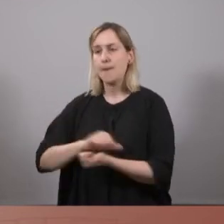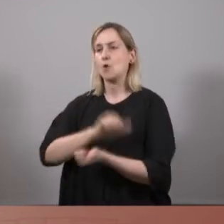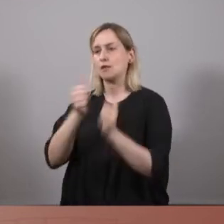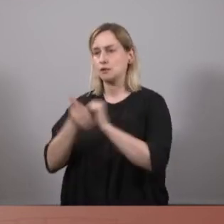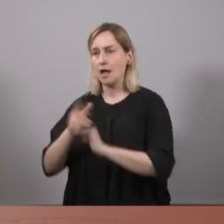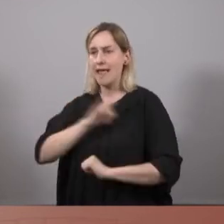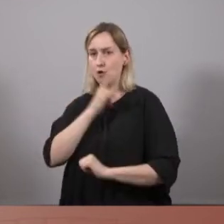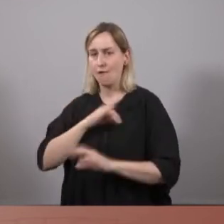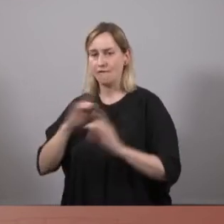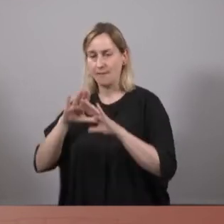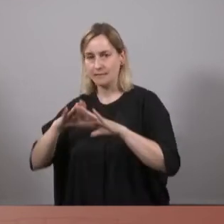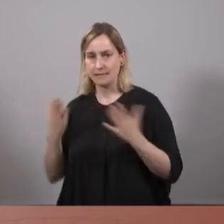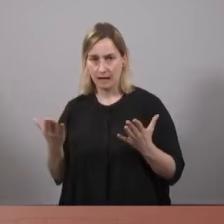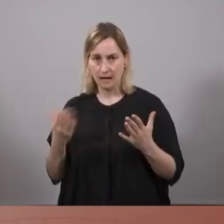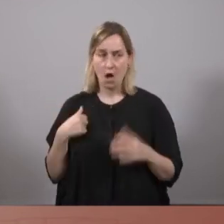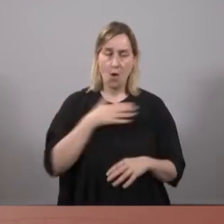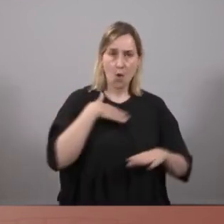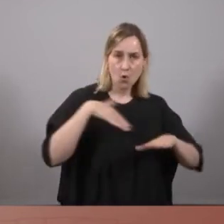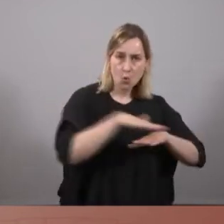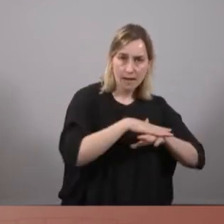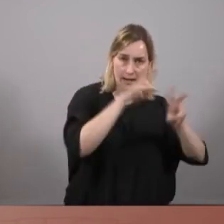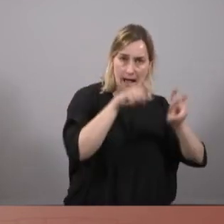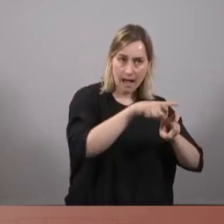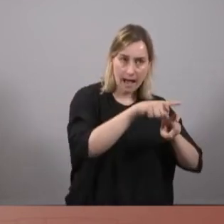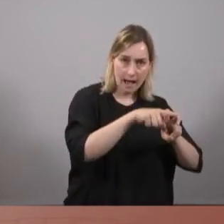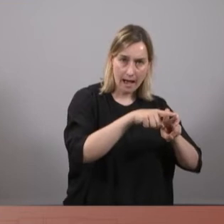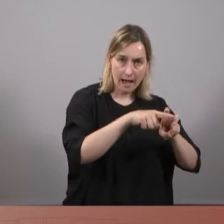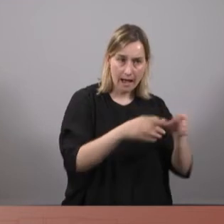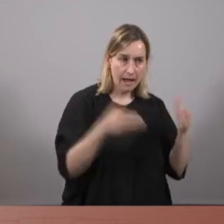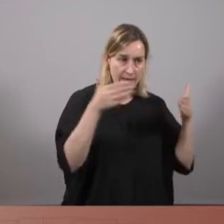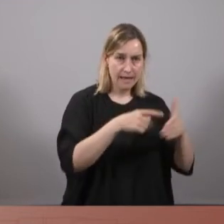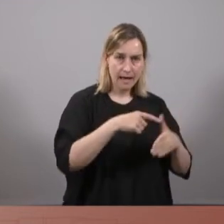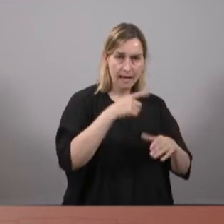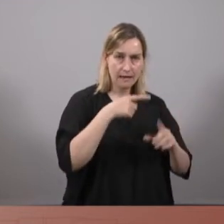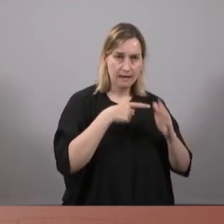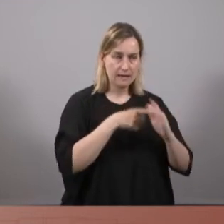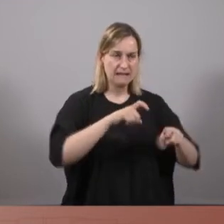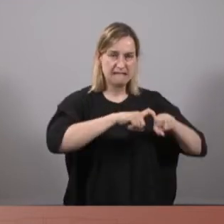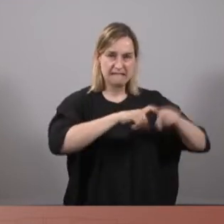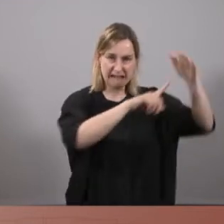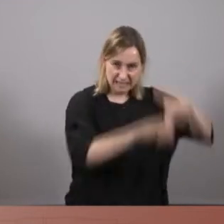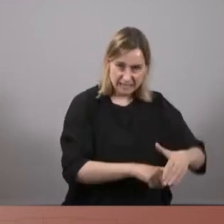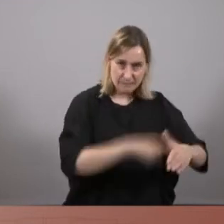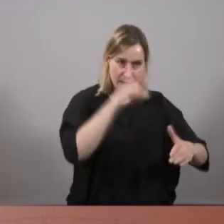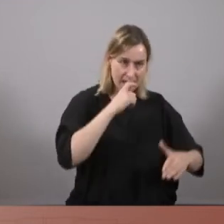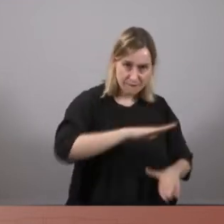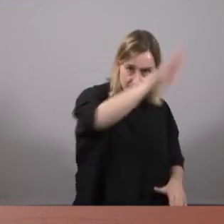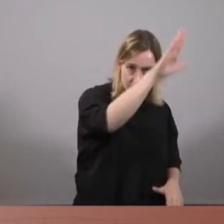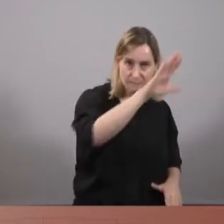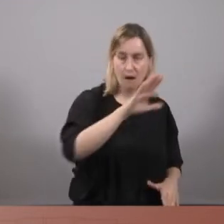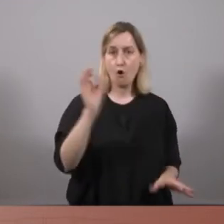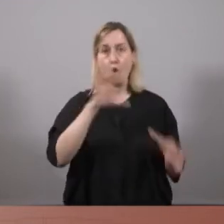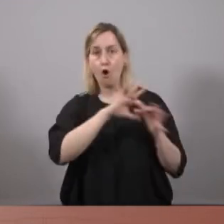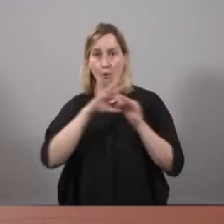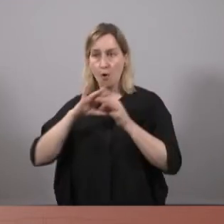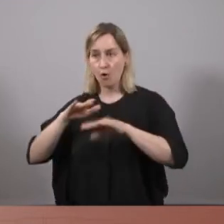ecofeminista? Vol governar del costat del racisme i el feixisme? O efectivament, al costat